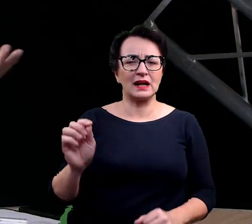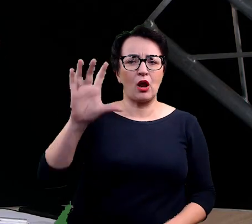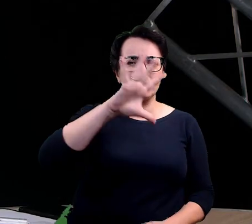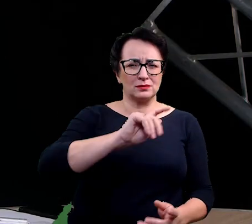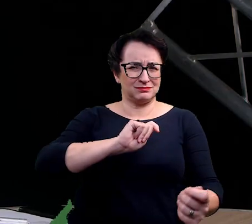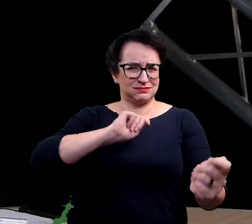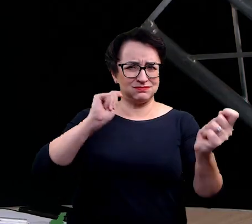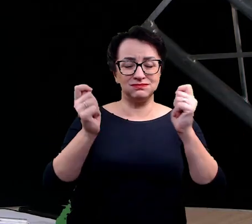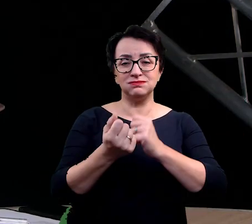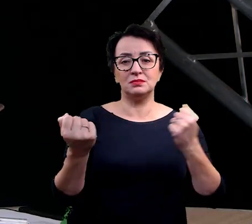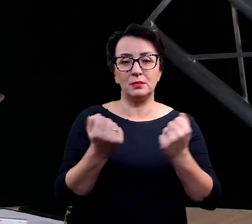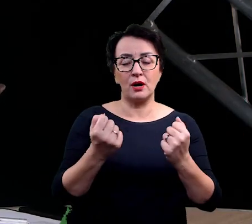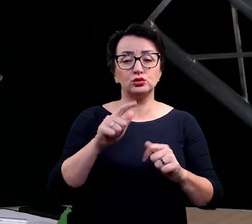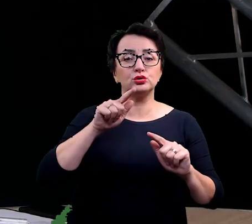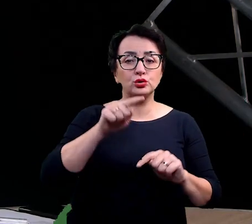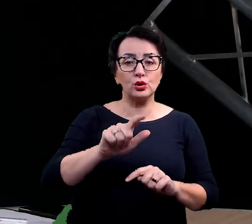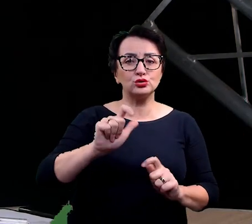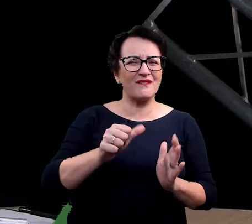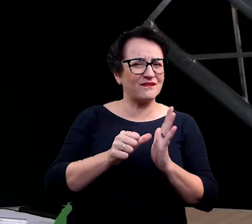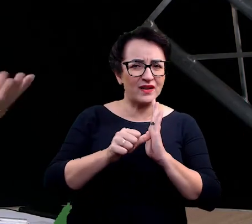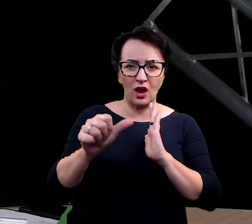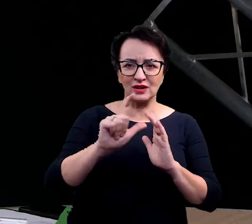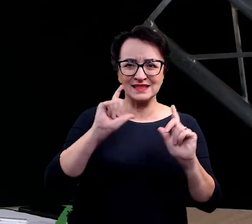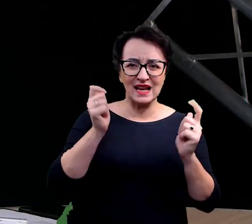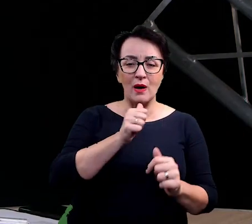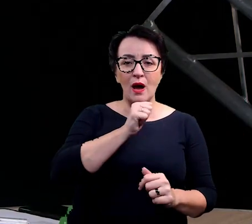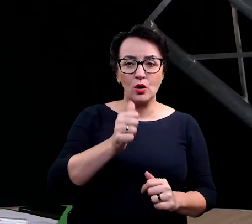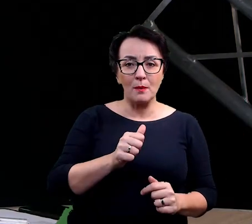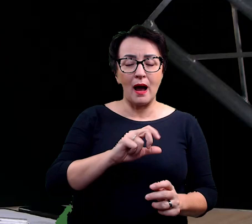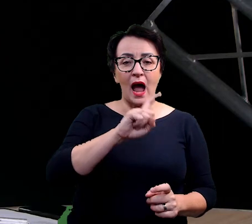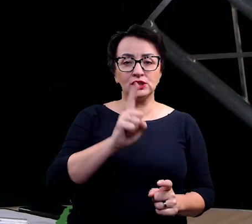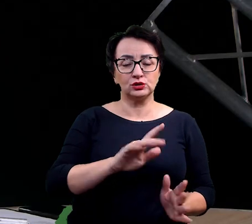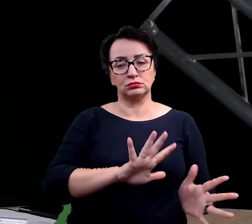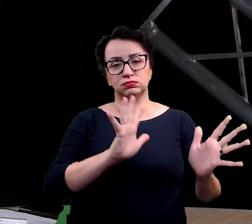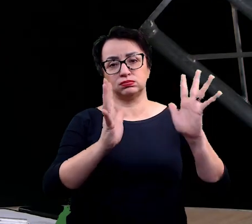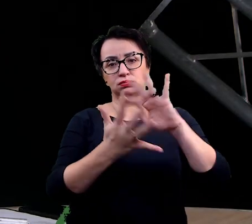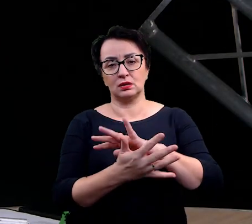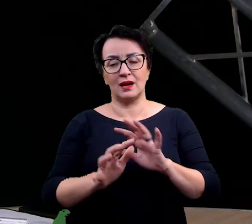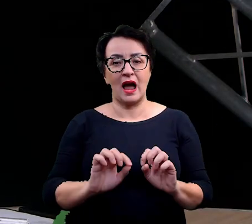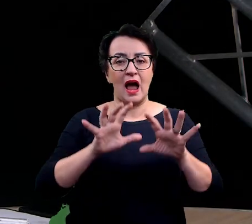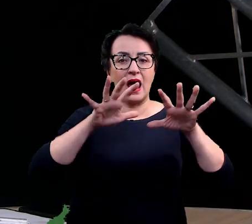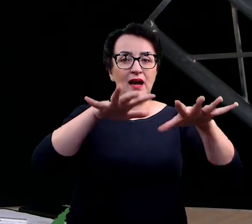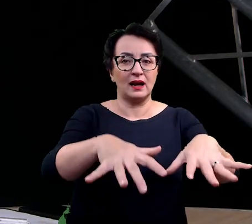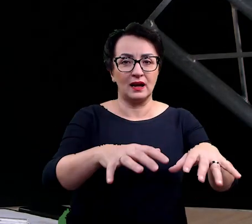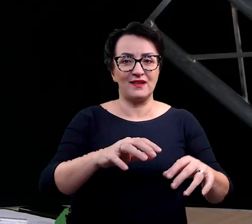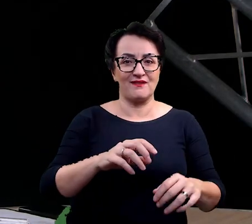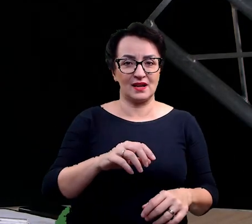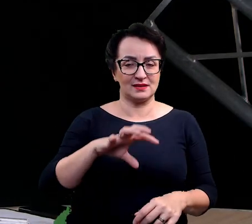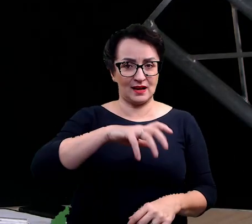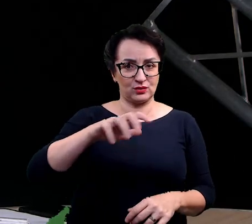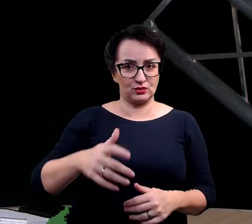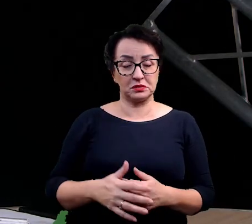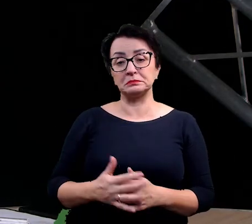tego, co teraz jest unikalne w Europie, do czegoś, co zostało pochłonięte przez gatunki inwazyjne? Myślę, że to w kwestii